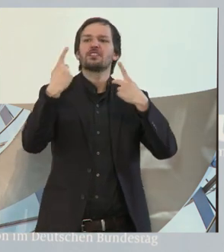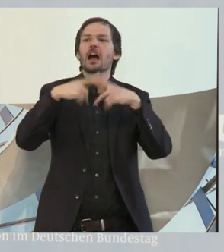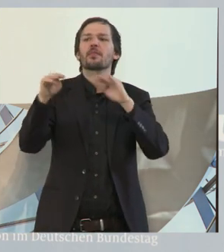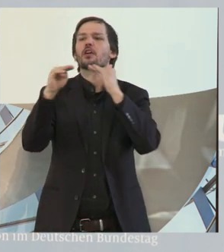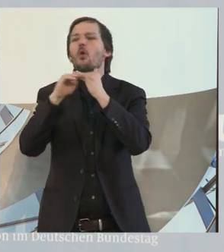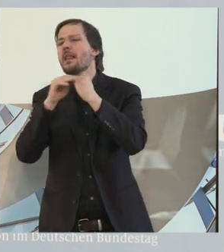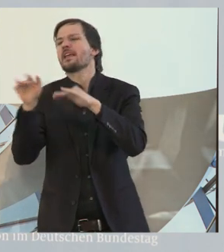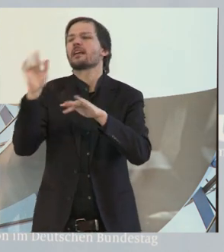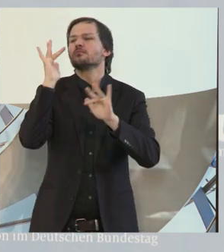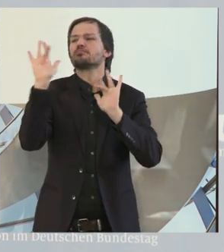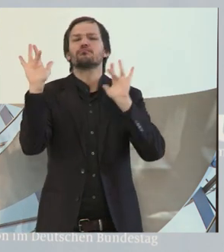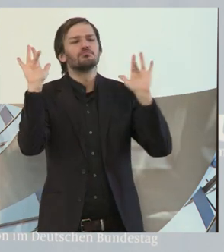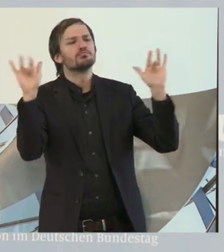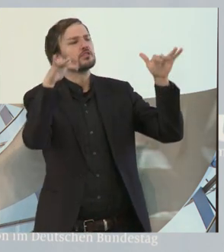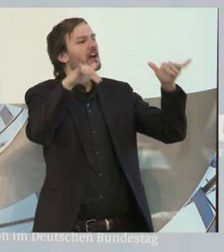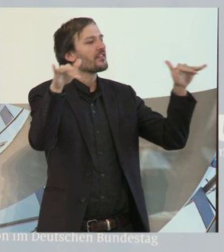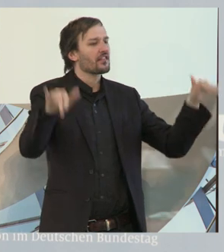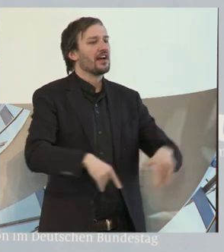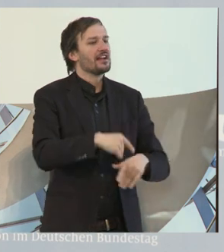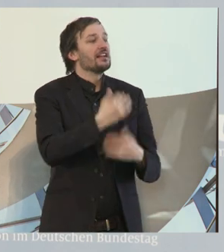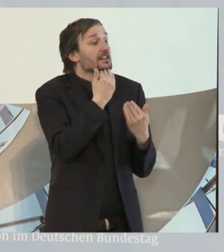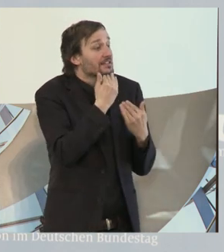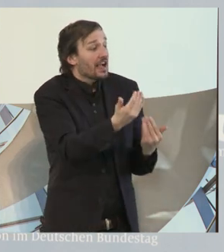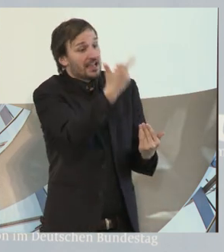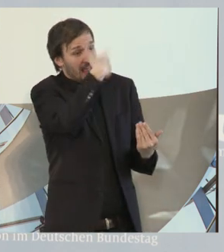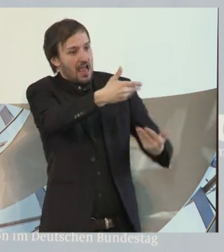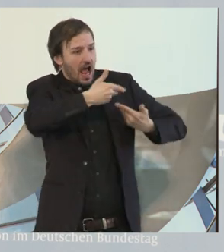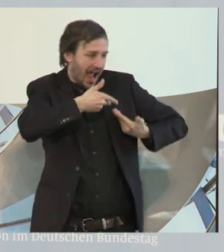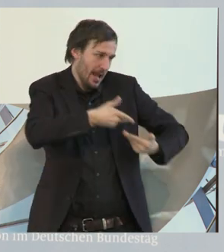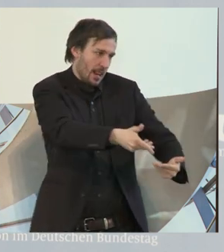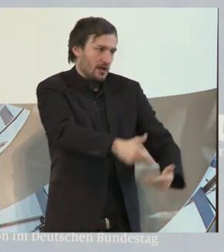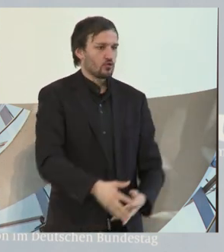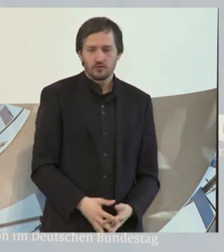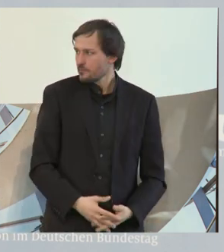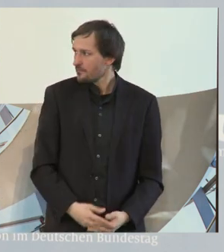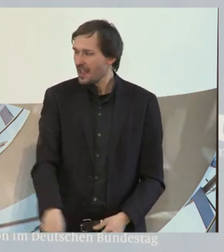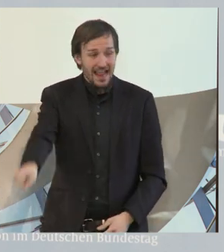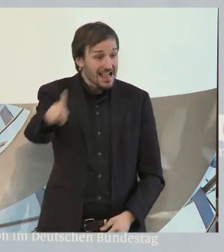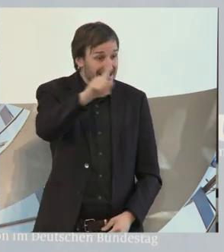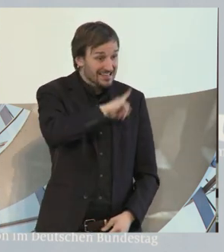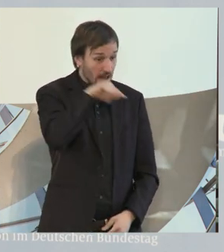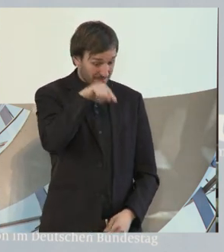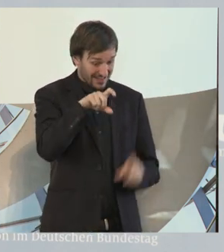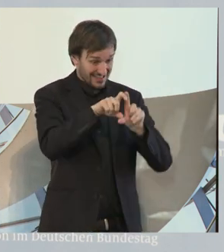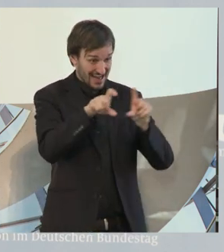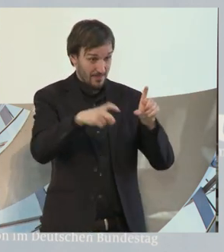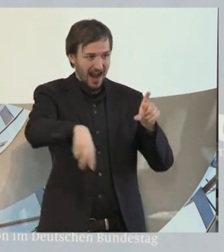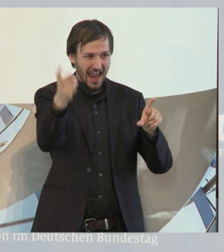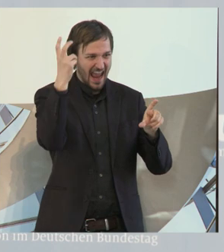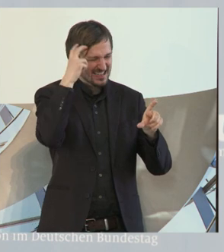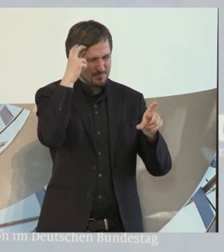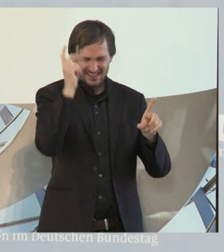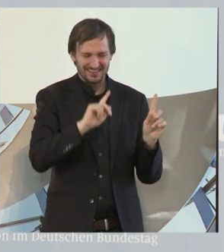Reihen erspähe. Ich bedanke mich sehr herzlich für die Einladung. Ich bin kein Experte in diesem Bereich, so wie der